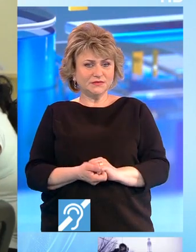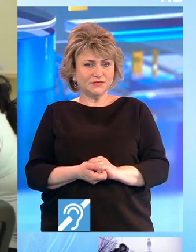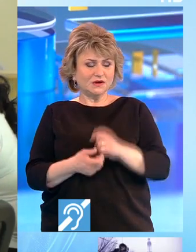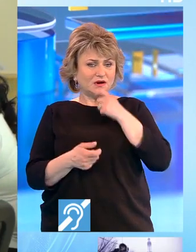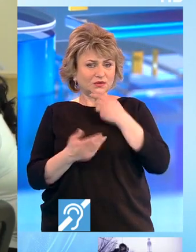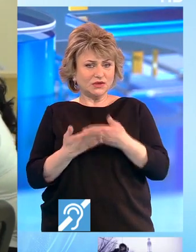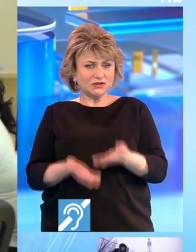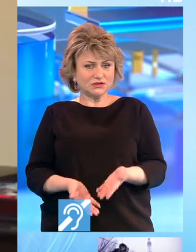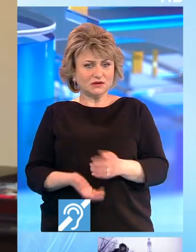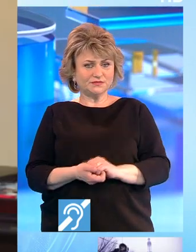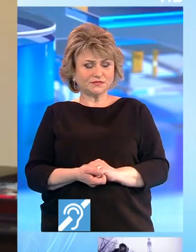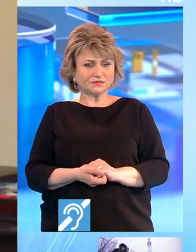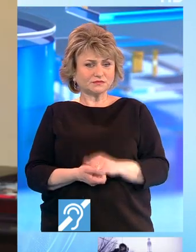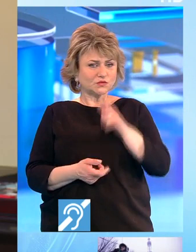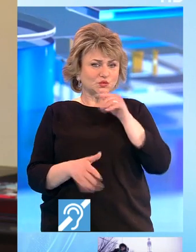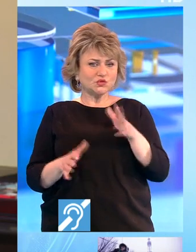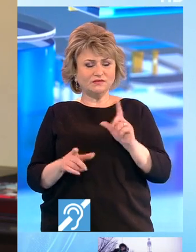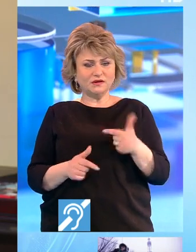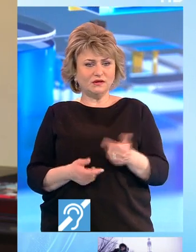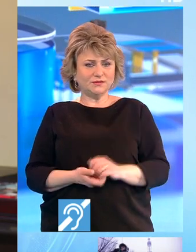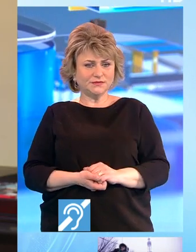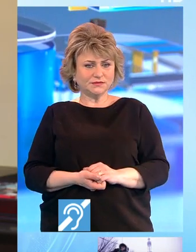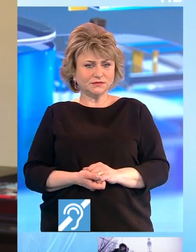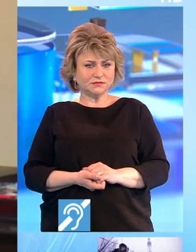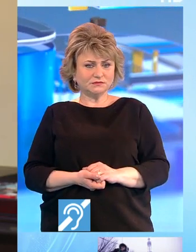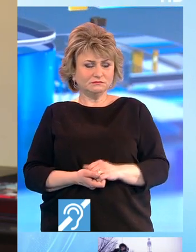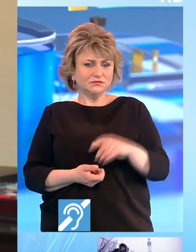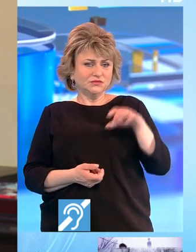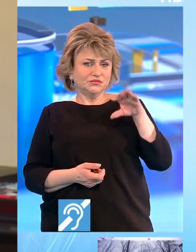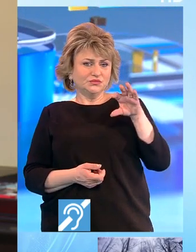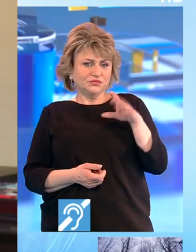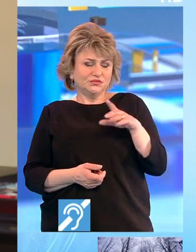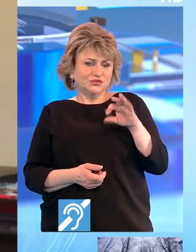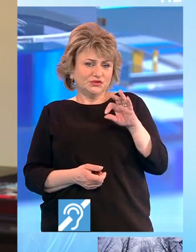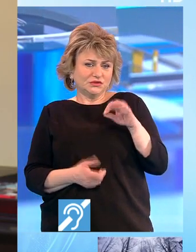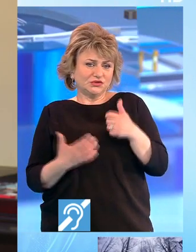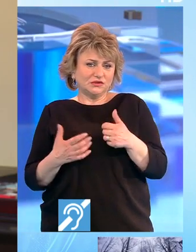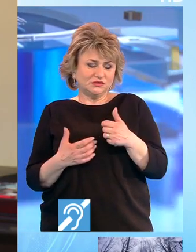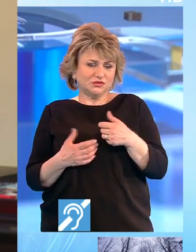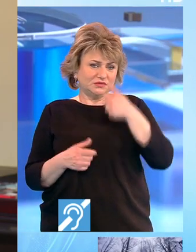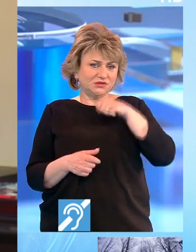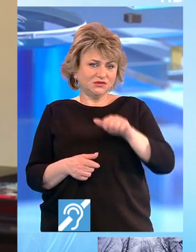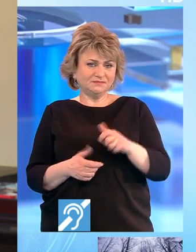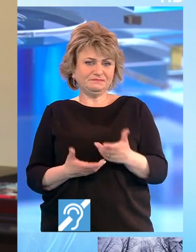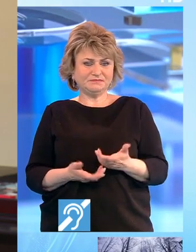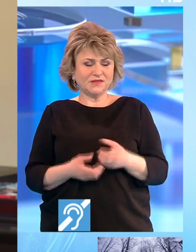acesta, suntem undeva la 50-60 de cereri pe zi. E clar că